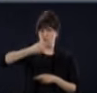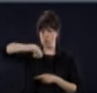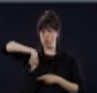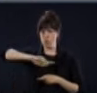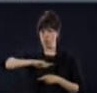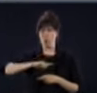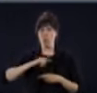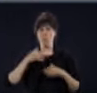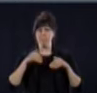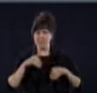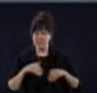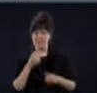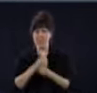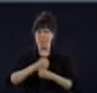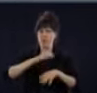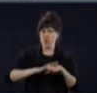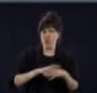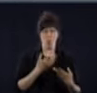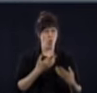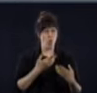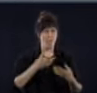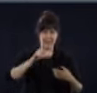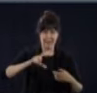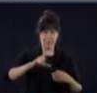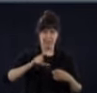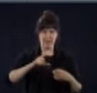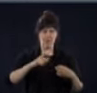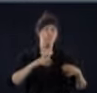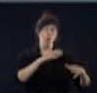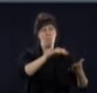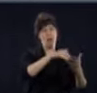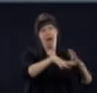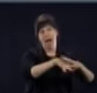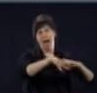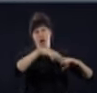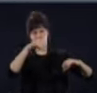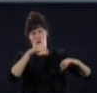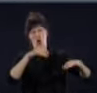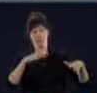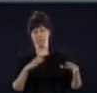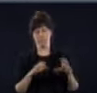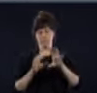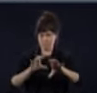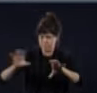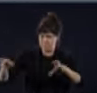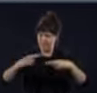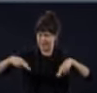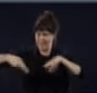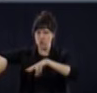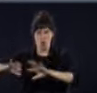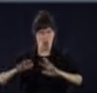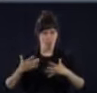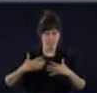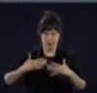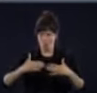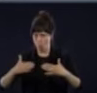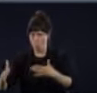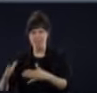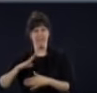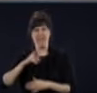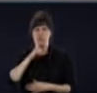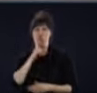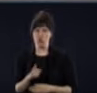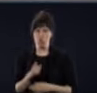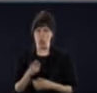régions du Québec qui n'ont pas le même volume, on le comprend, là. Mais évidemment, il va falloir suivre la situation de très près. Dr. Arruda?